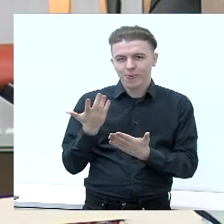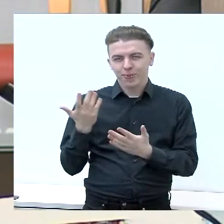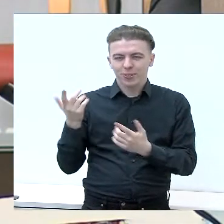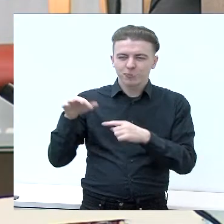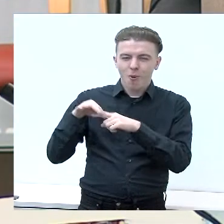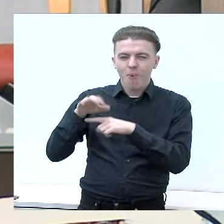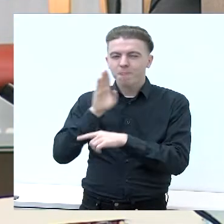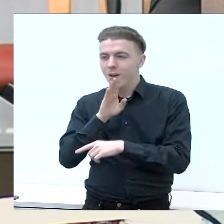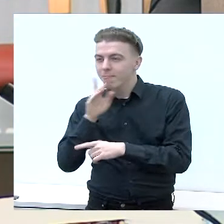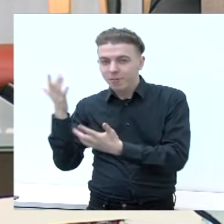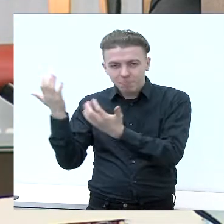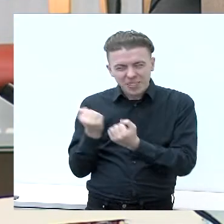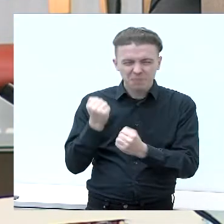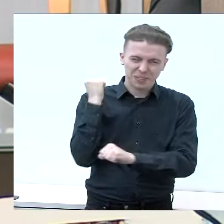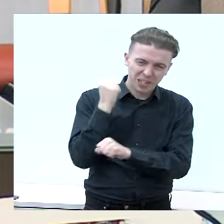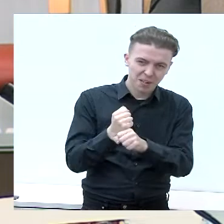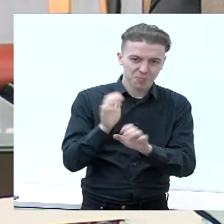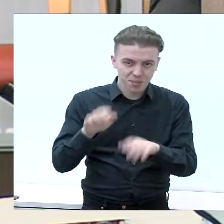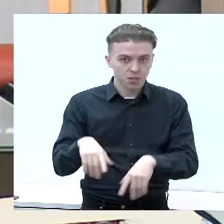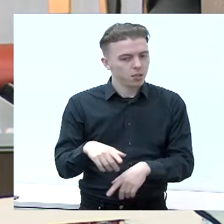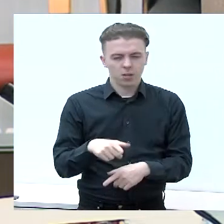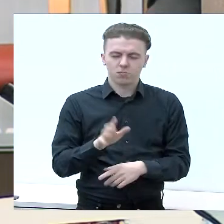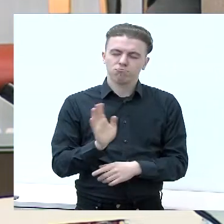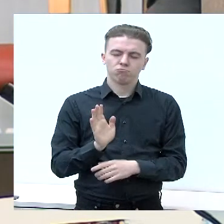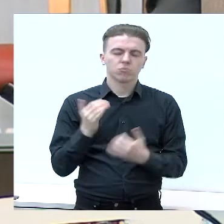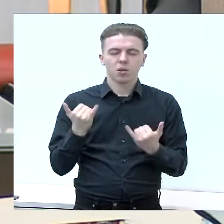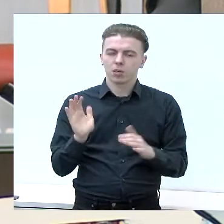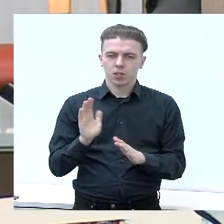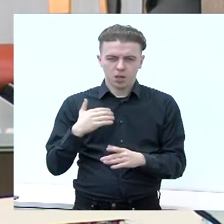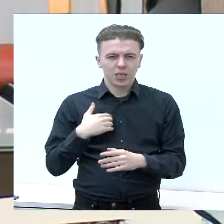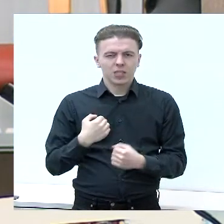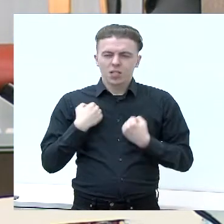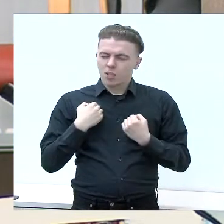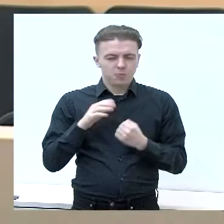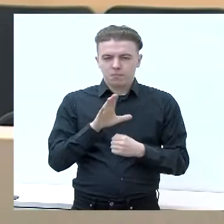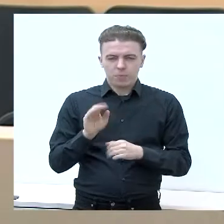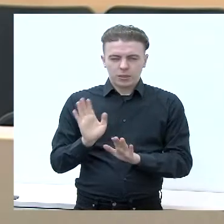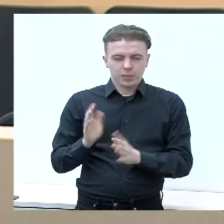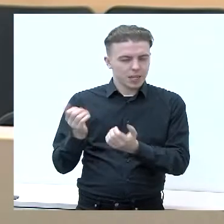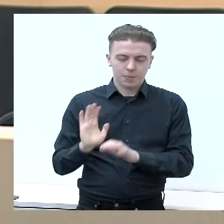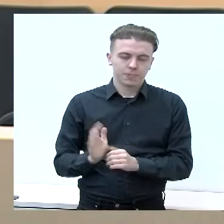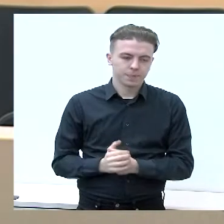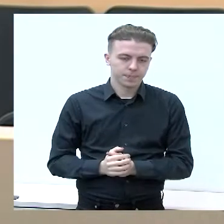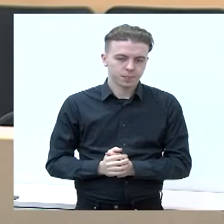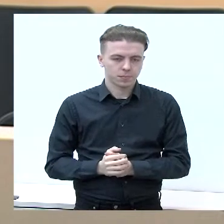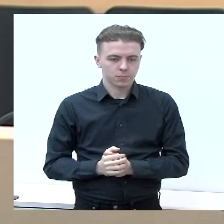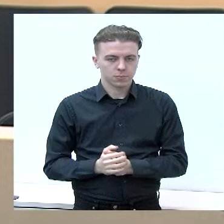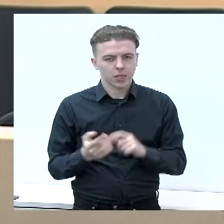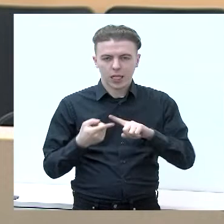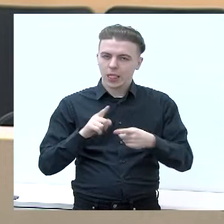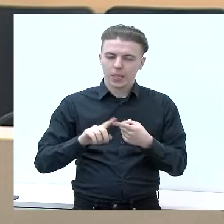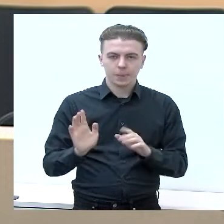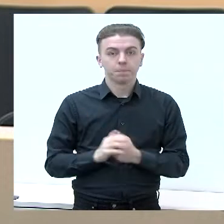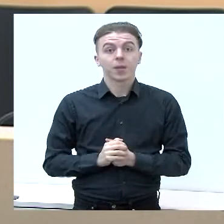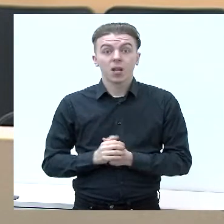Ne, šitų dalykų ne. Dabar įprastą mes bandysim to išvengti. Ir tvarkai ir teisingumai, klausimas,